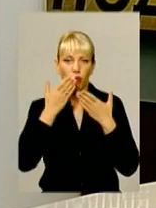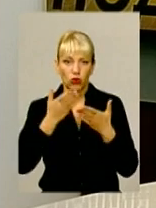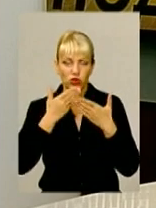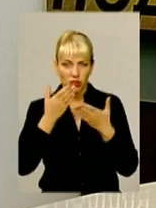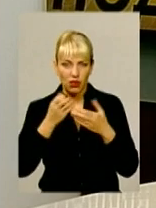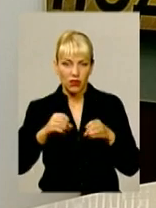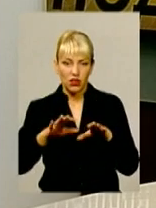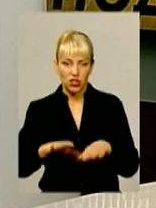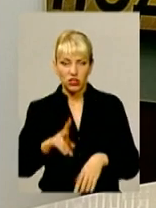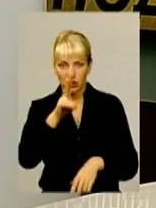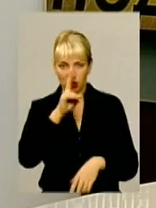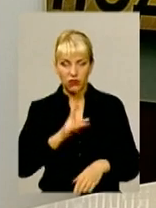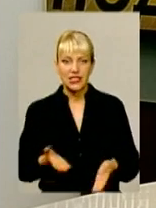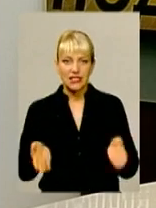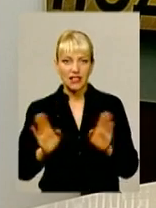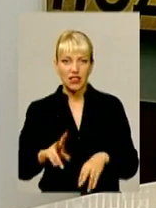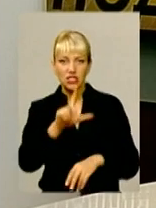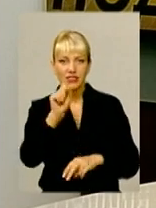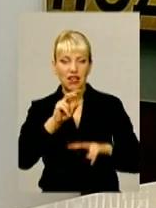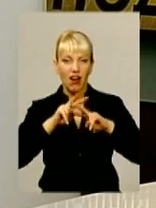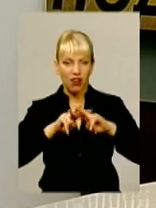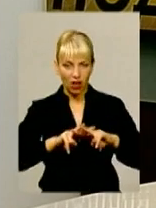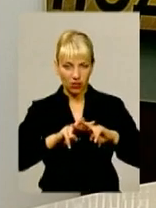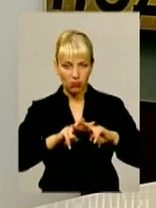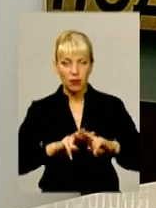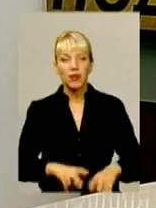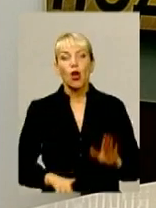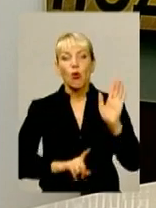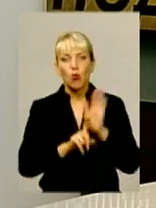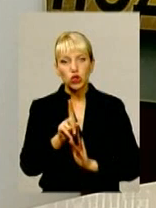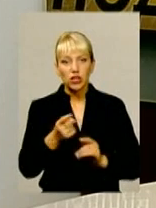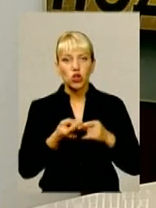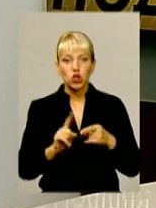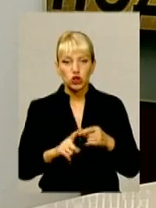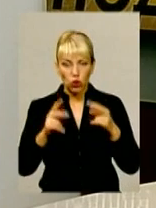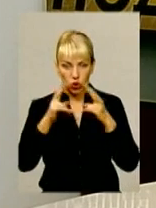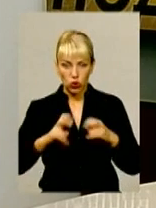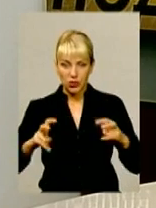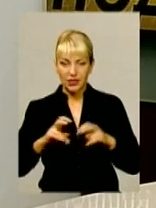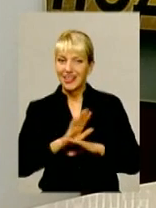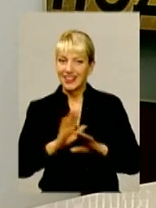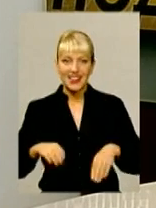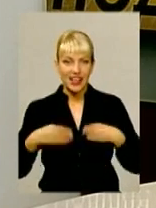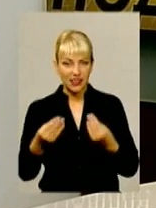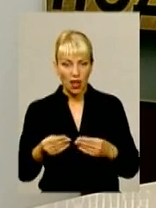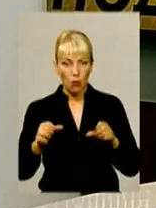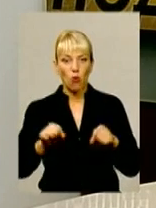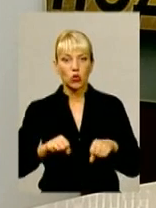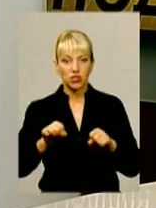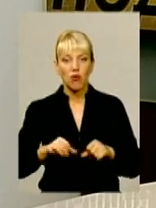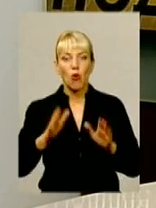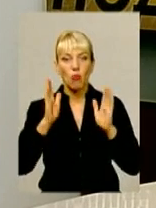ґратами. Тобто, початок, на жаль, цього розслідування не дає можливості бути